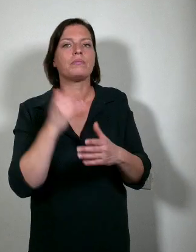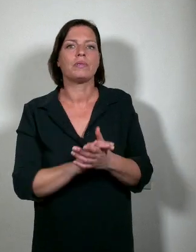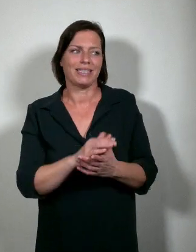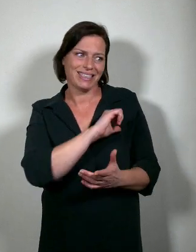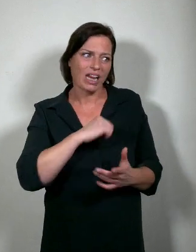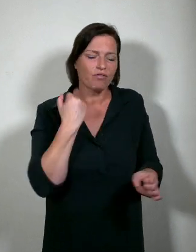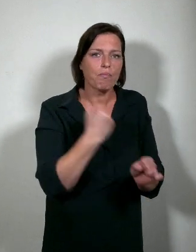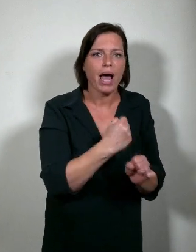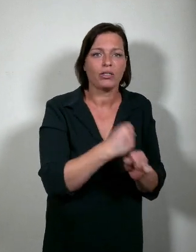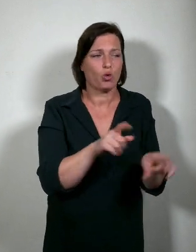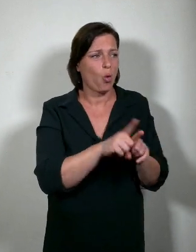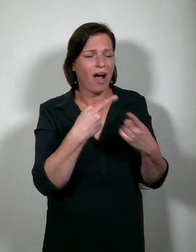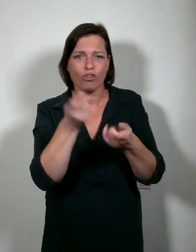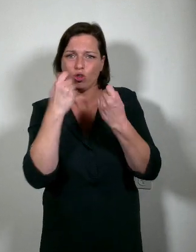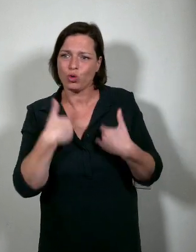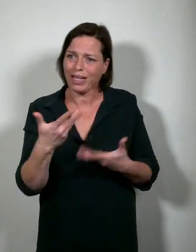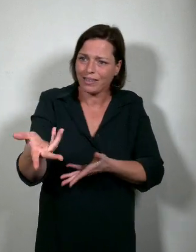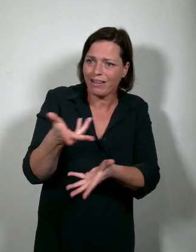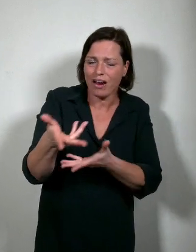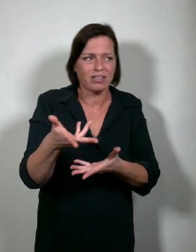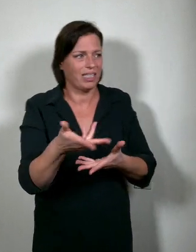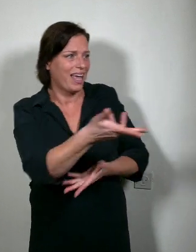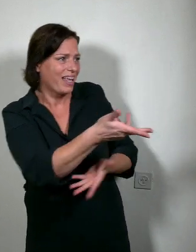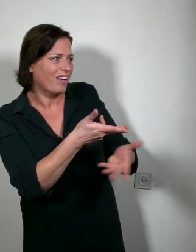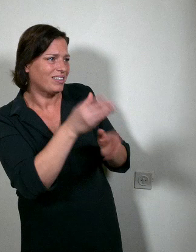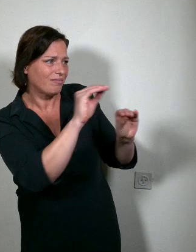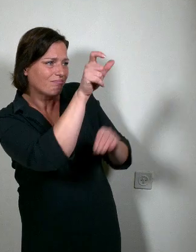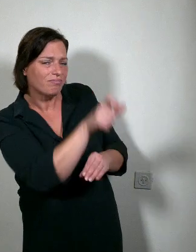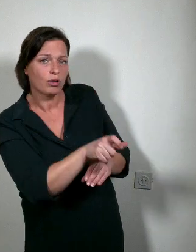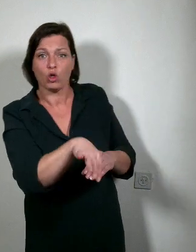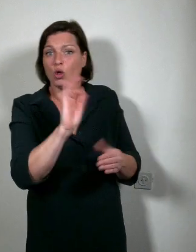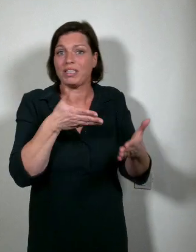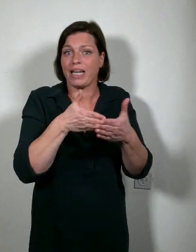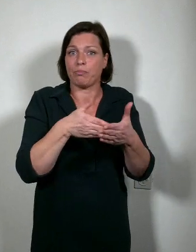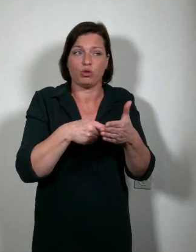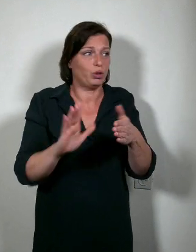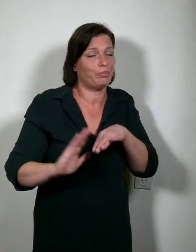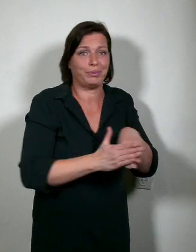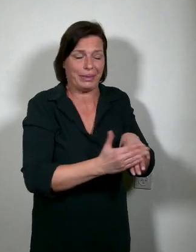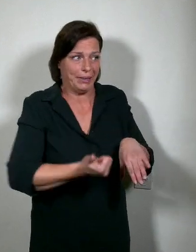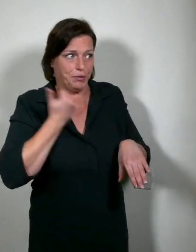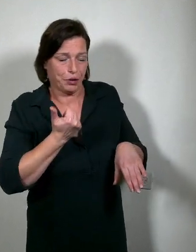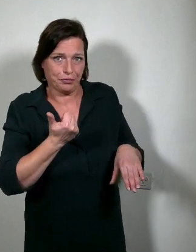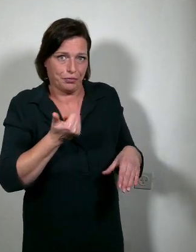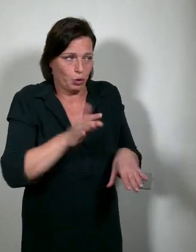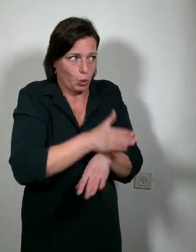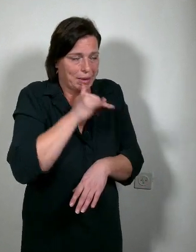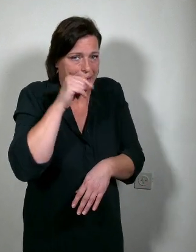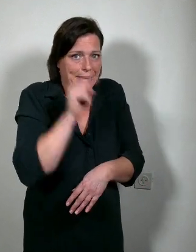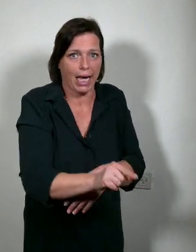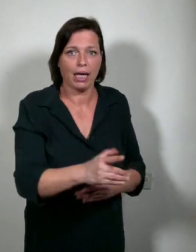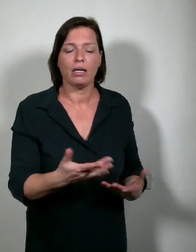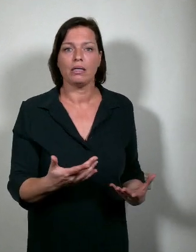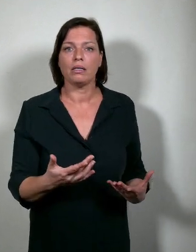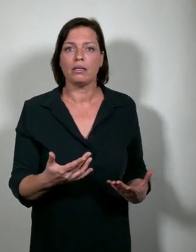treden met andere studenten en met lesgevers. Bij momenten drempels moeten overwinnen, om dat te durven en te kunnen doen. Wel,